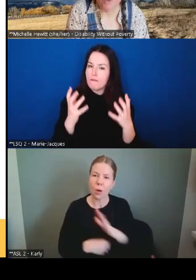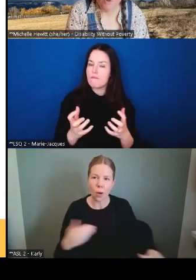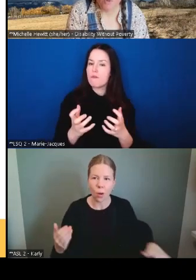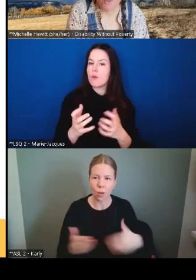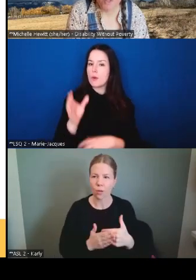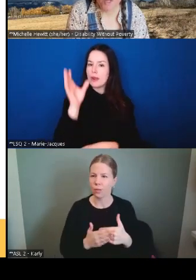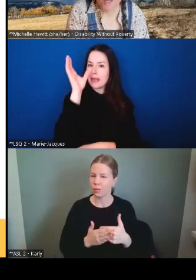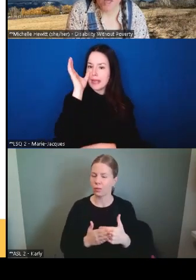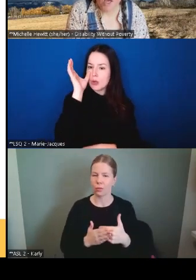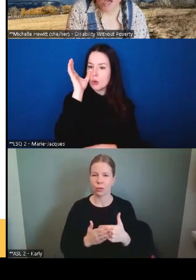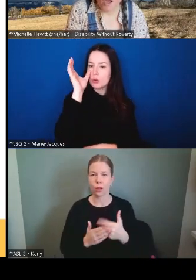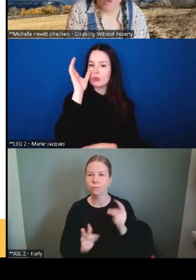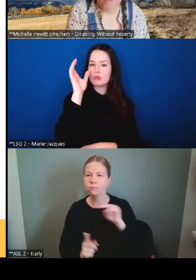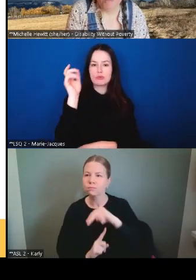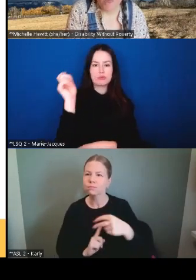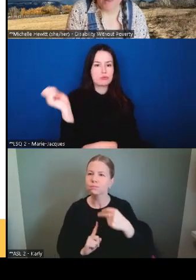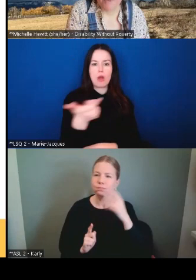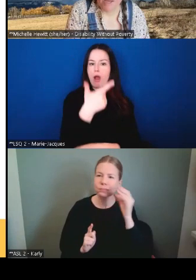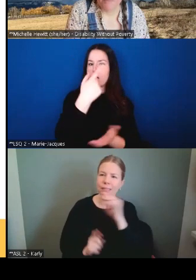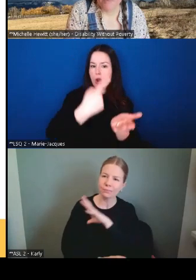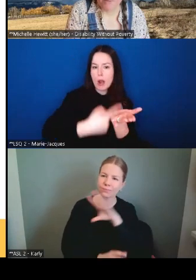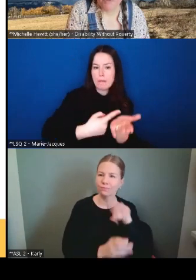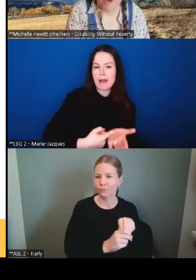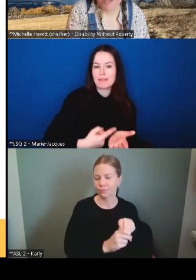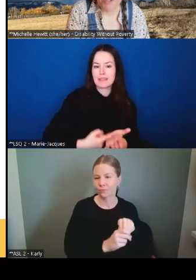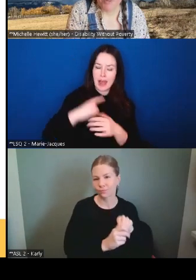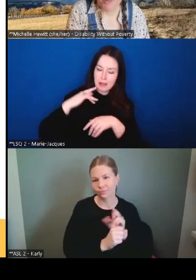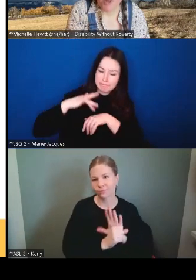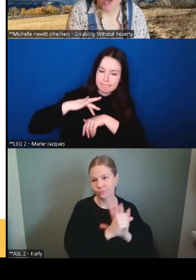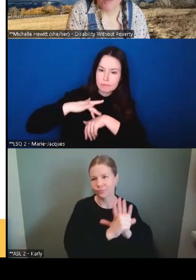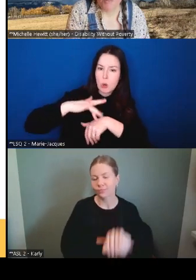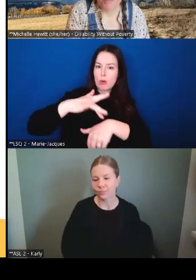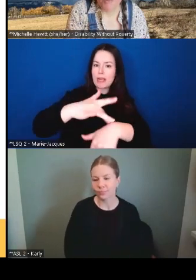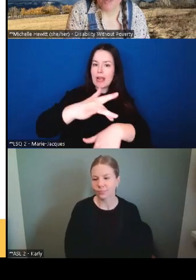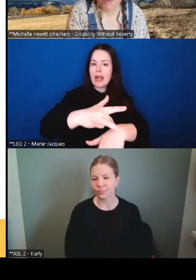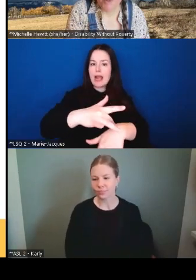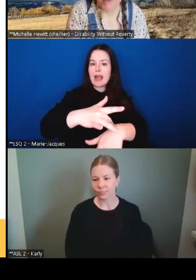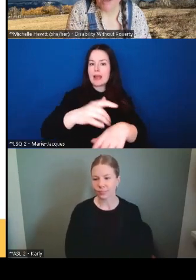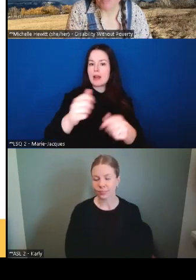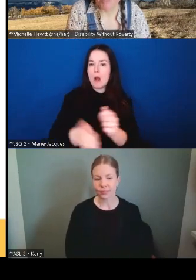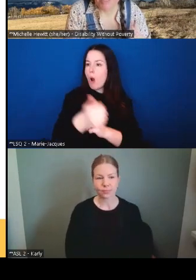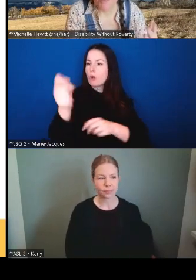les commentaires sur le terrain d'autres personnes.